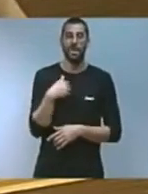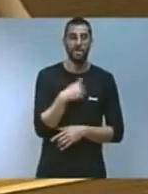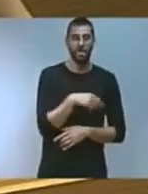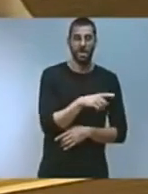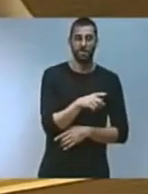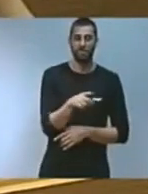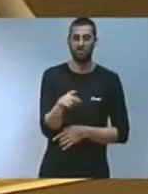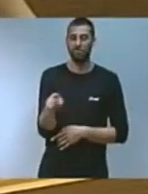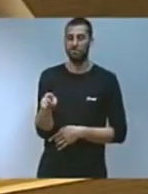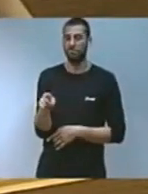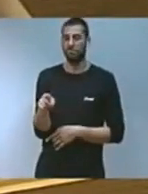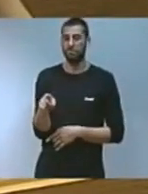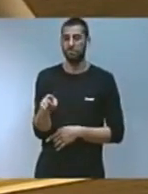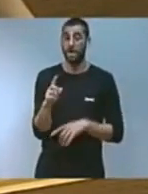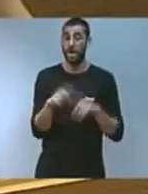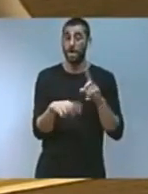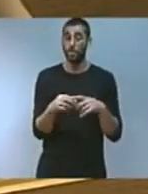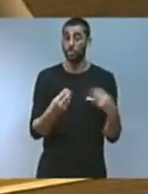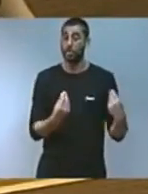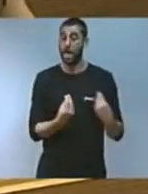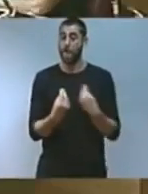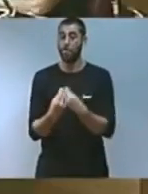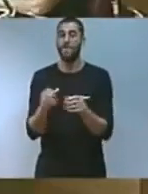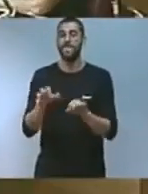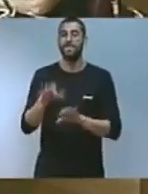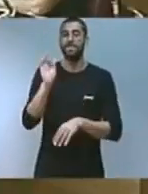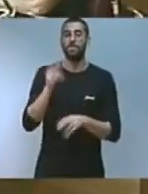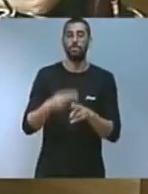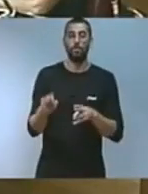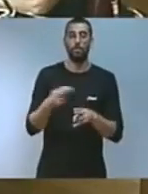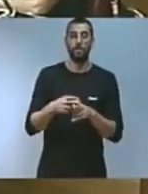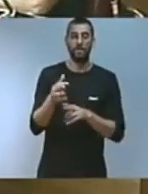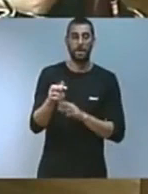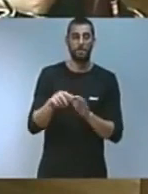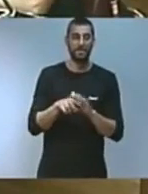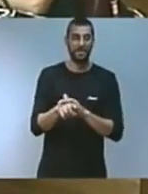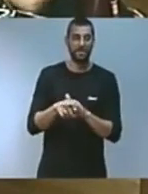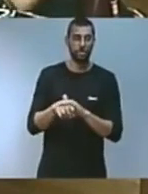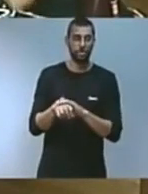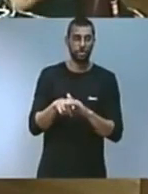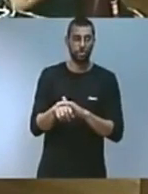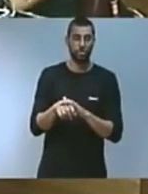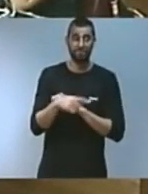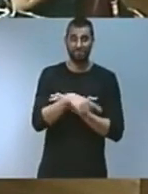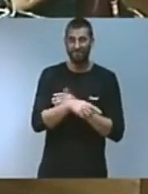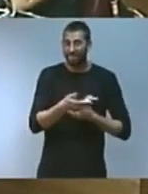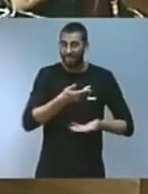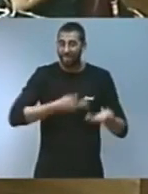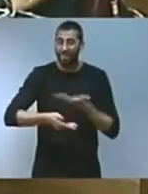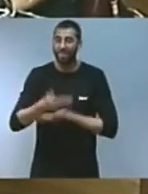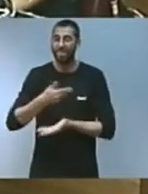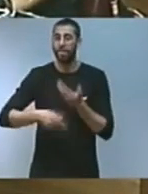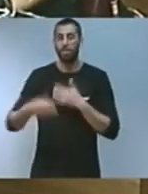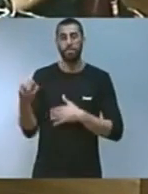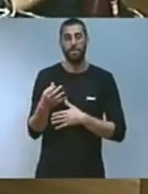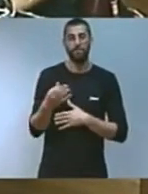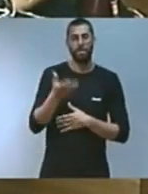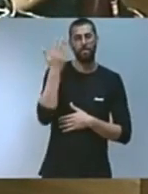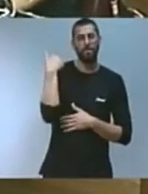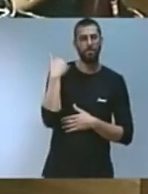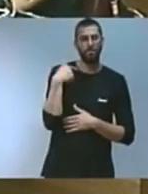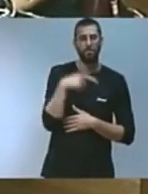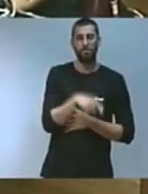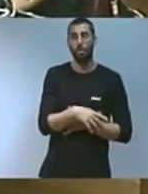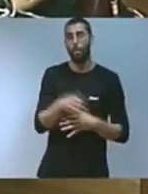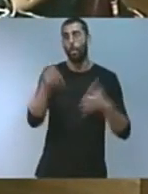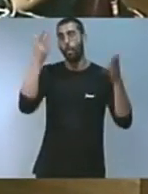han d'acompanyar-nos en les decisions polítiques i de gestió. Han de ser els nostres aliats necessaris. Fa un temps eren els agoreros els que hi